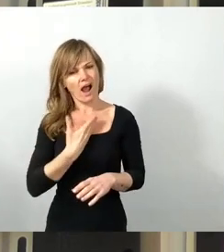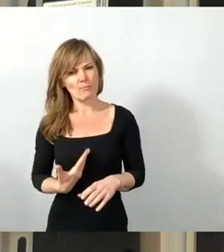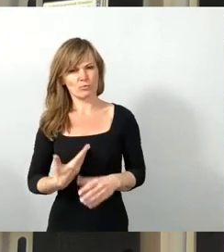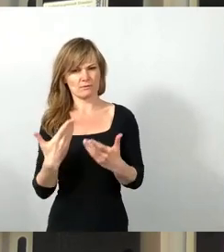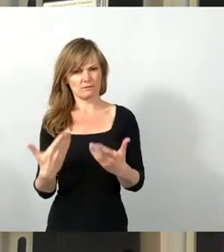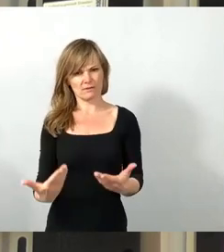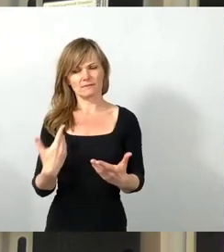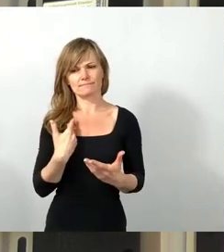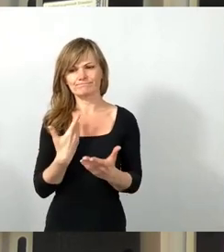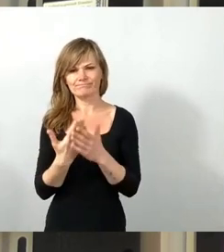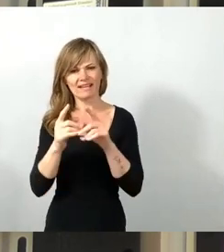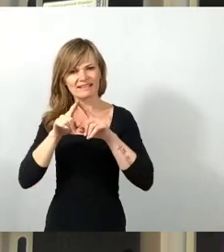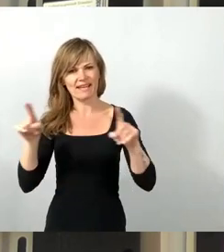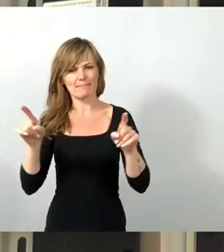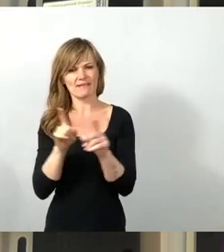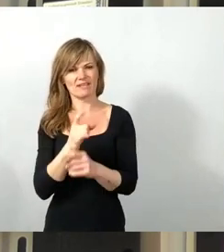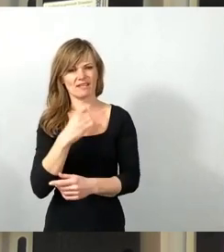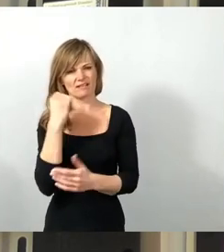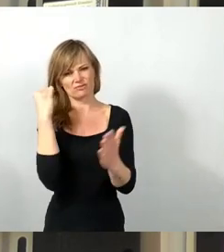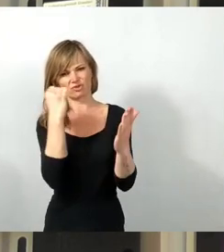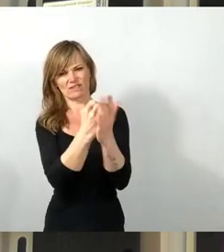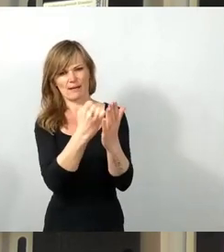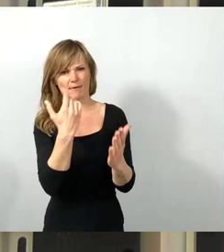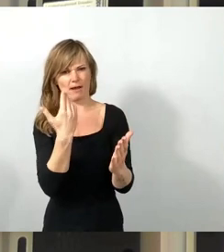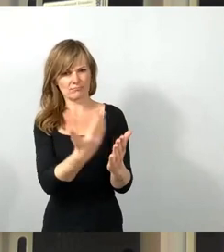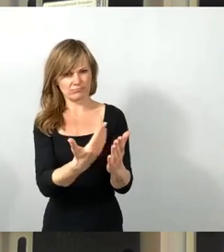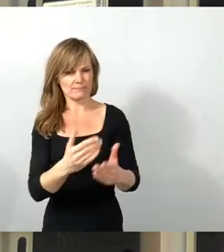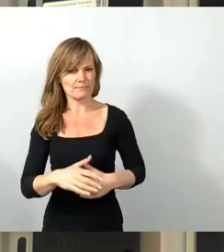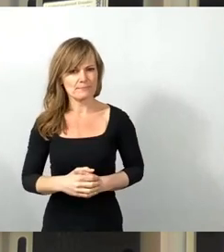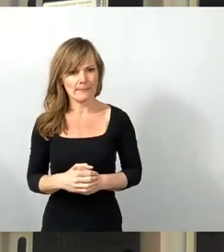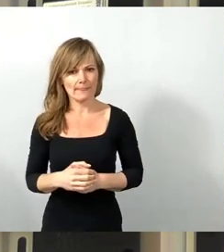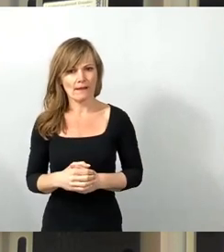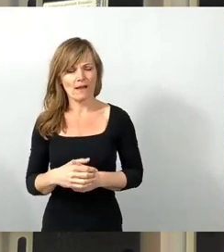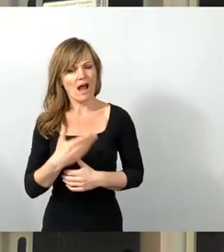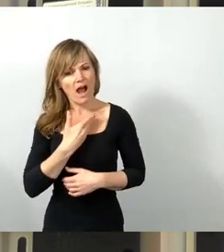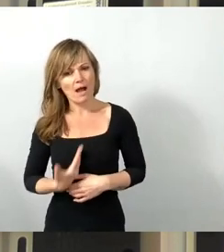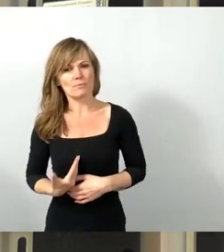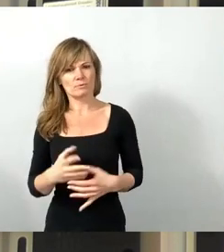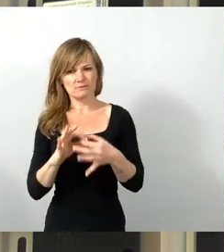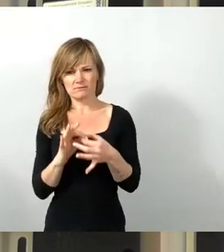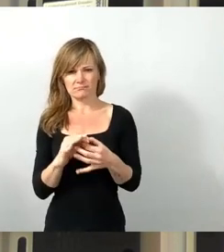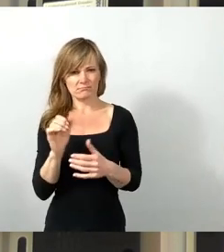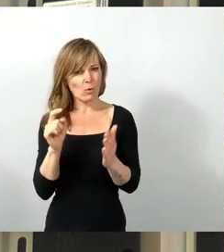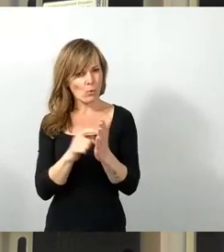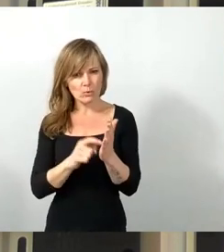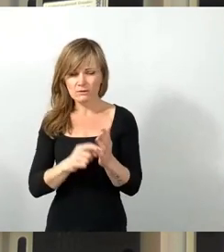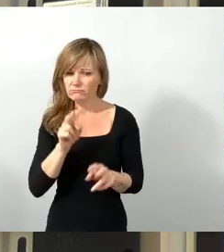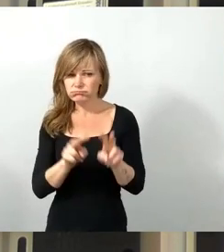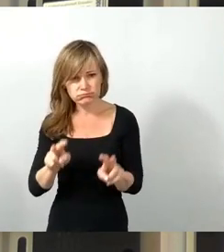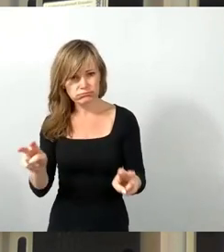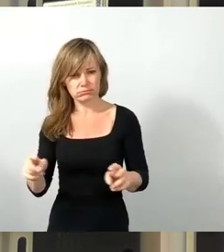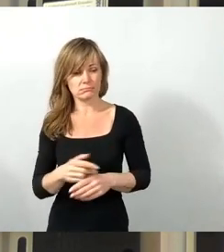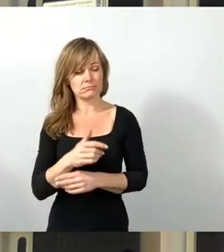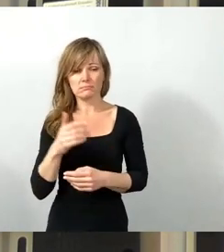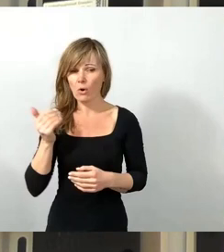Und Armut ist sehr vielfältig. Ganz oft können die Betroffenen eben nichts für ihre Armut.